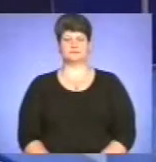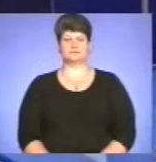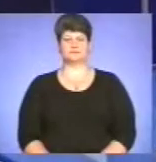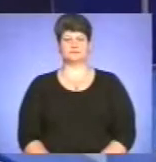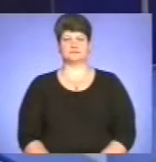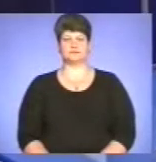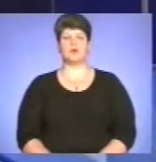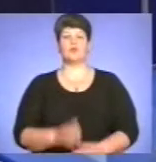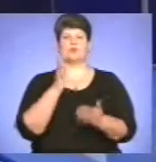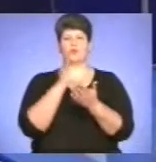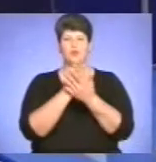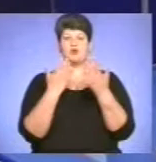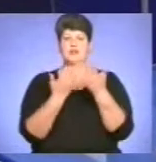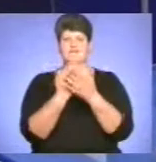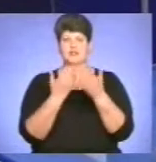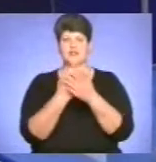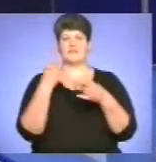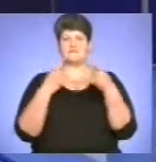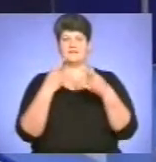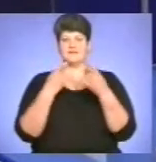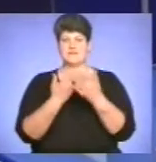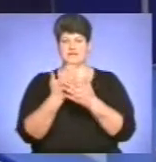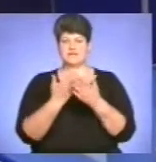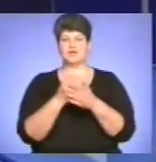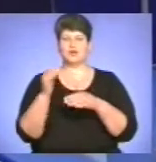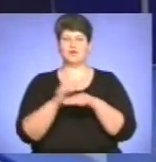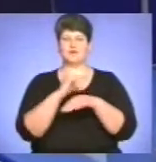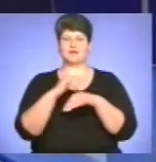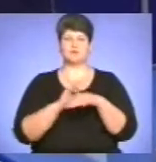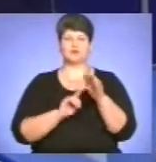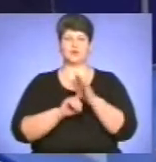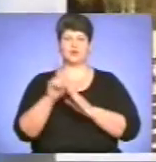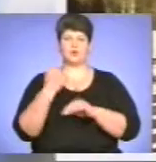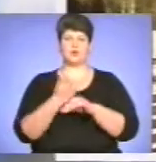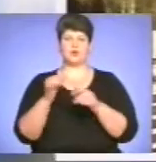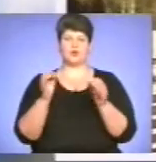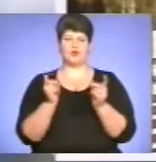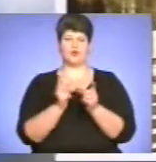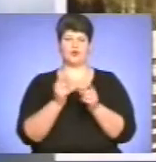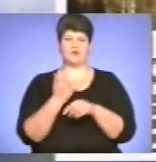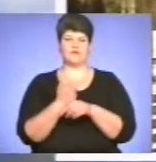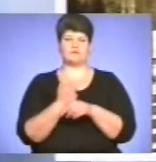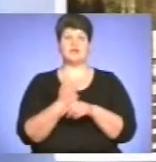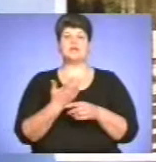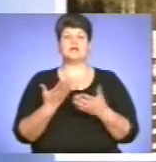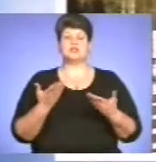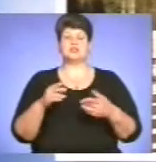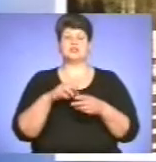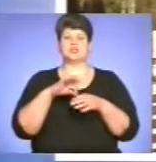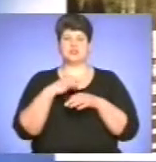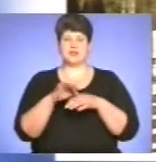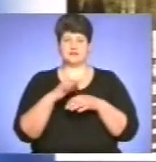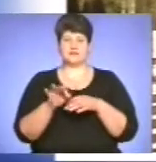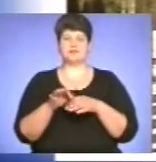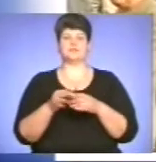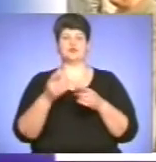У прямому ефірі вісті. Добрий вечір. На початку коротко про головне. Жертв Чорнобильської трагедії вшанували в обласному